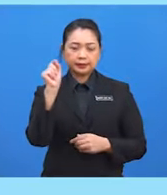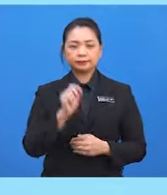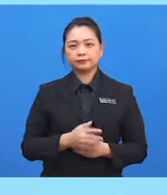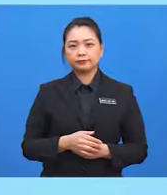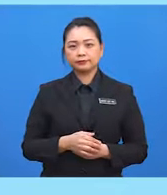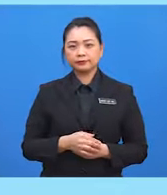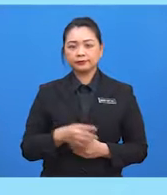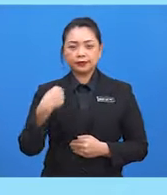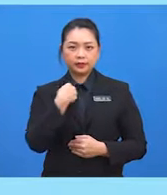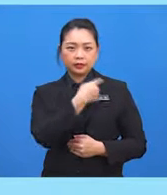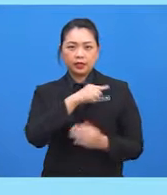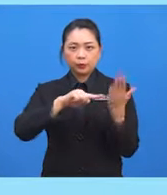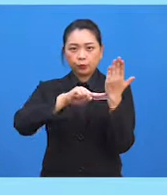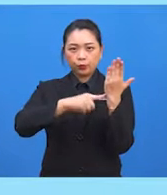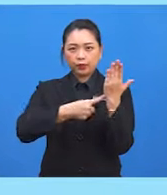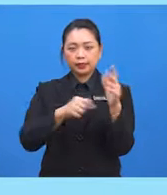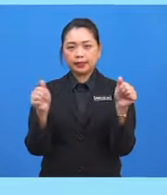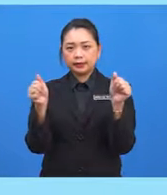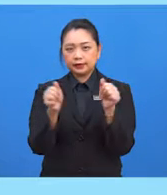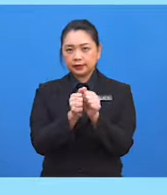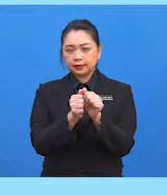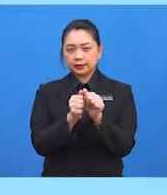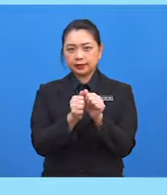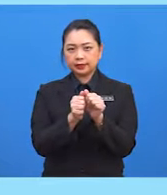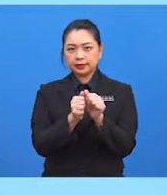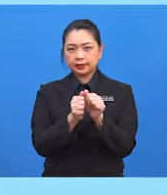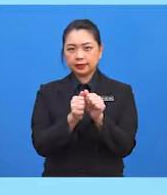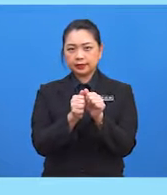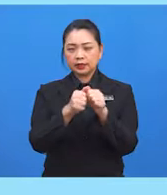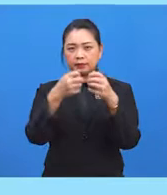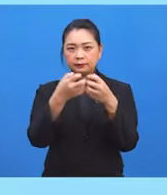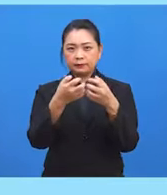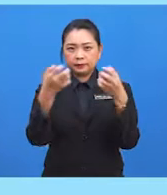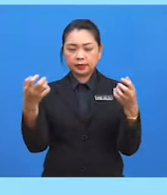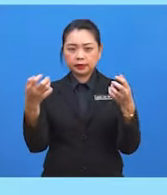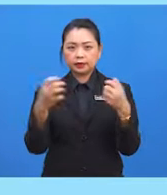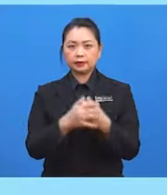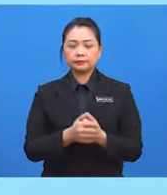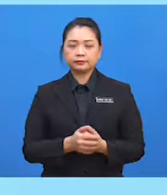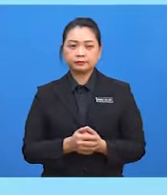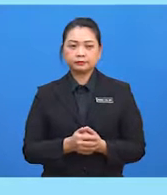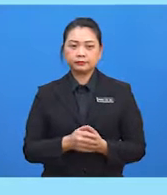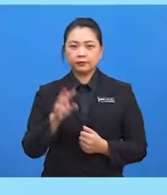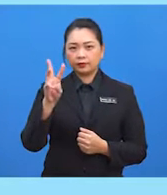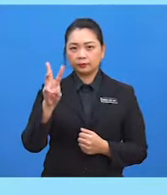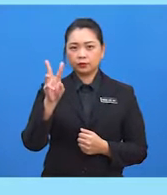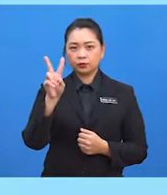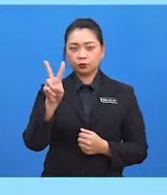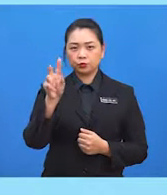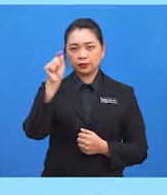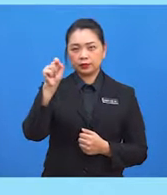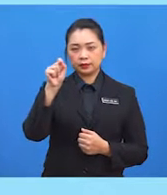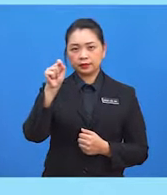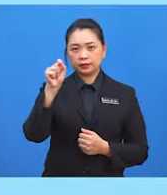mulakan dengan mencerakinkan 62 darjah 12 minit kepada